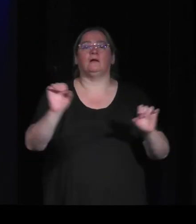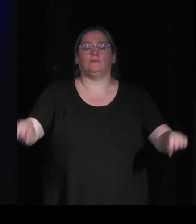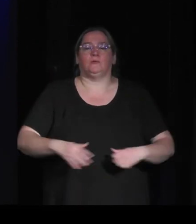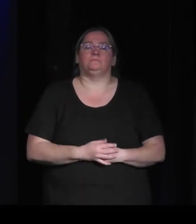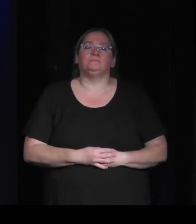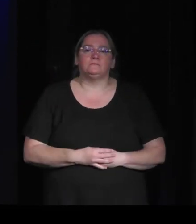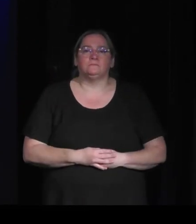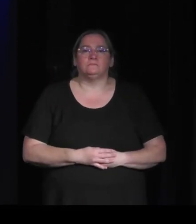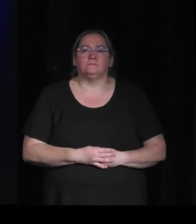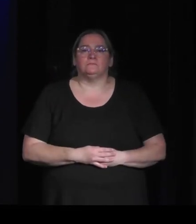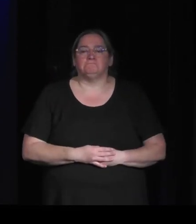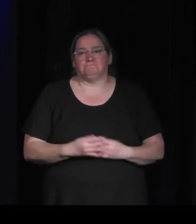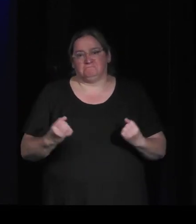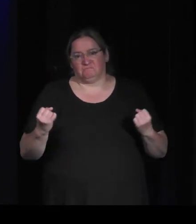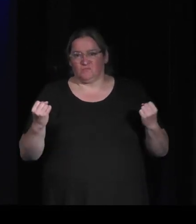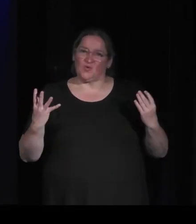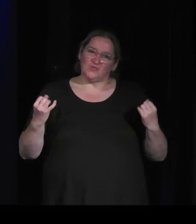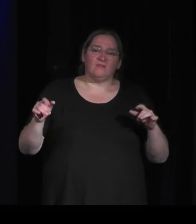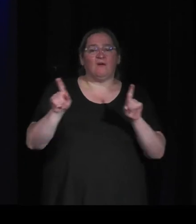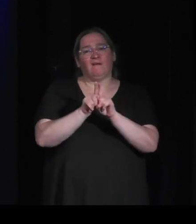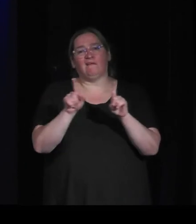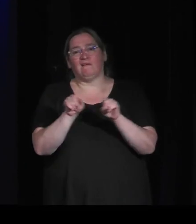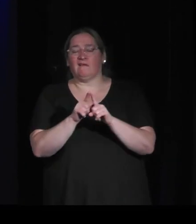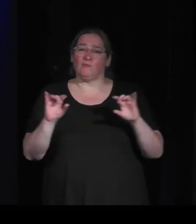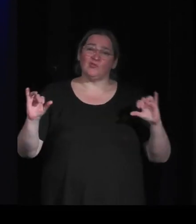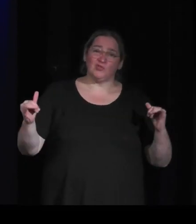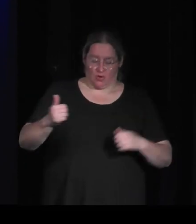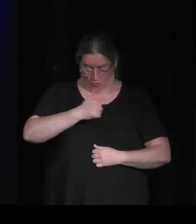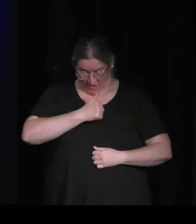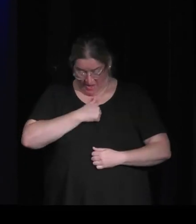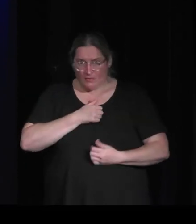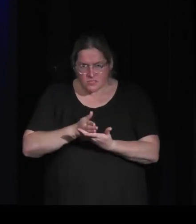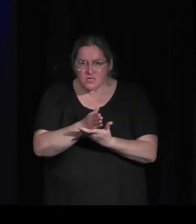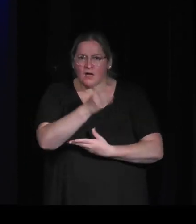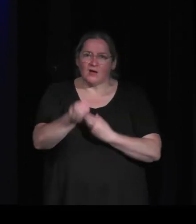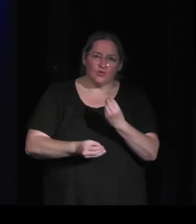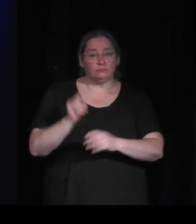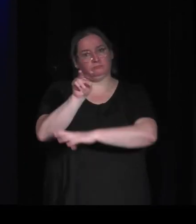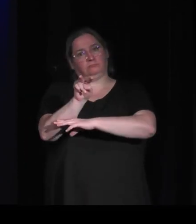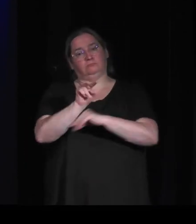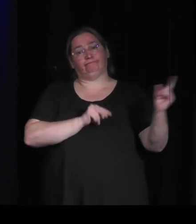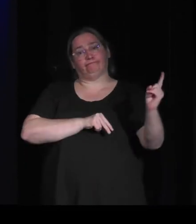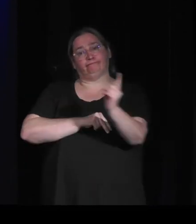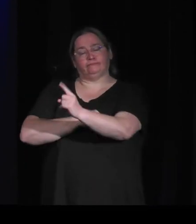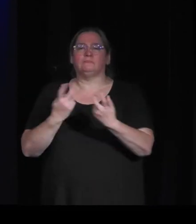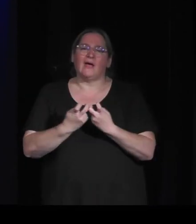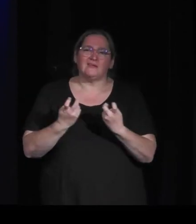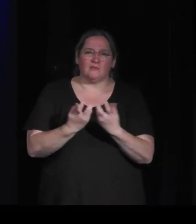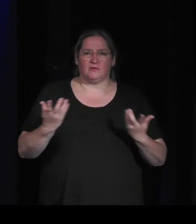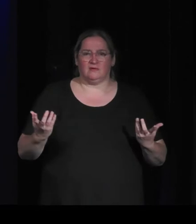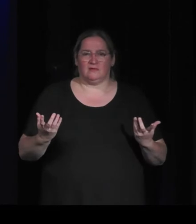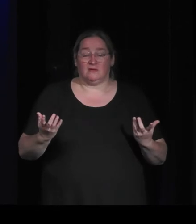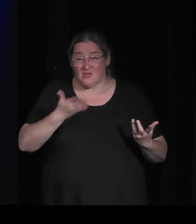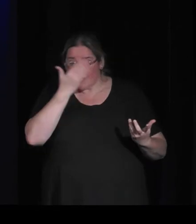'on est souvent en première ou en troisième personne dans un jeu et nous là on est en train d'expérimenter on ne sait pas si ça va marcher donc on commence à le prototyper mais